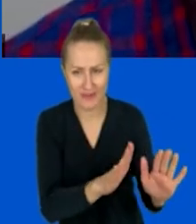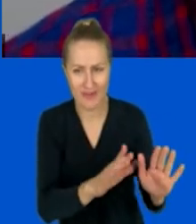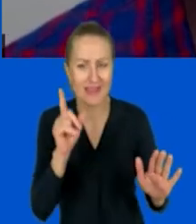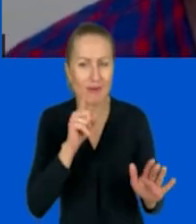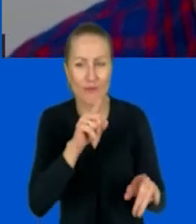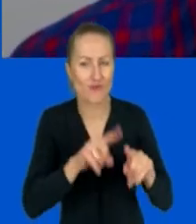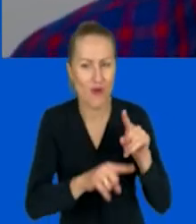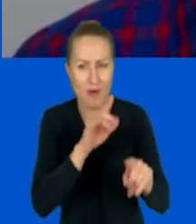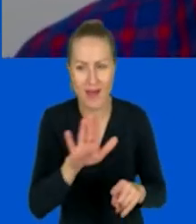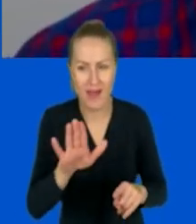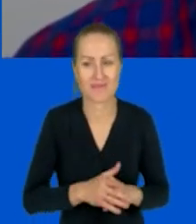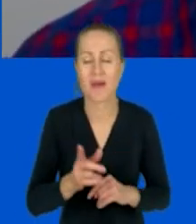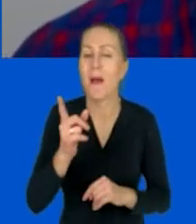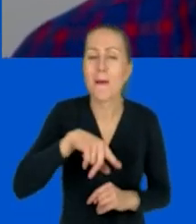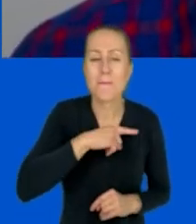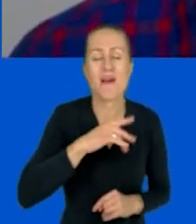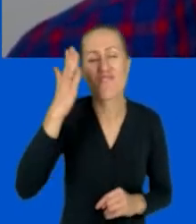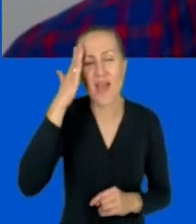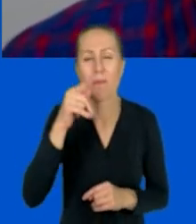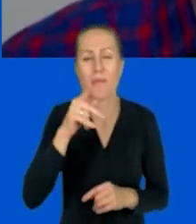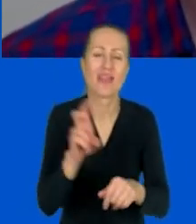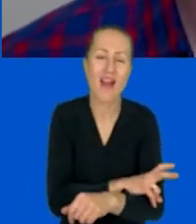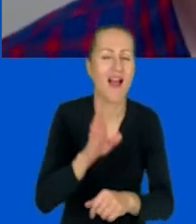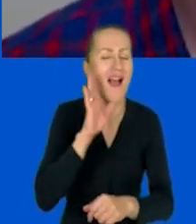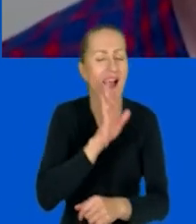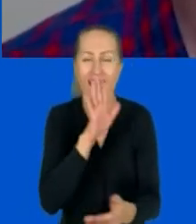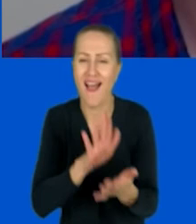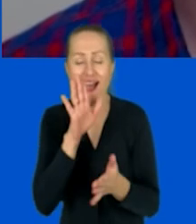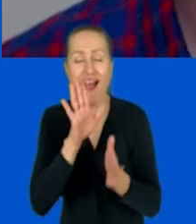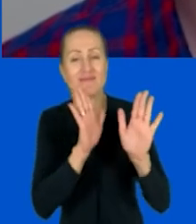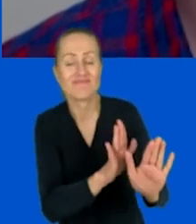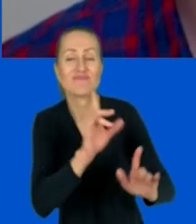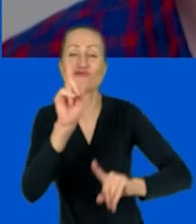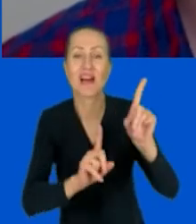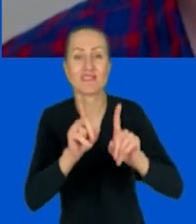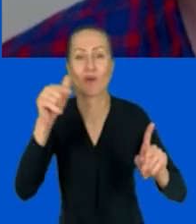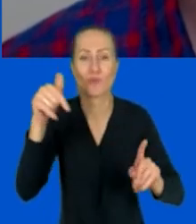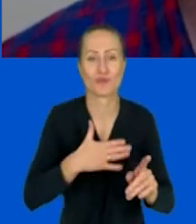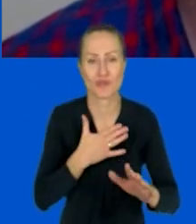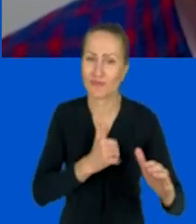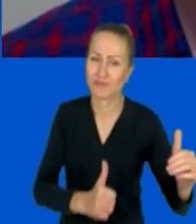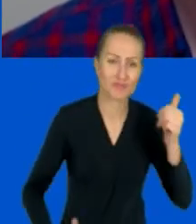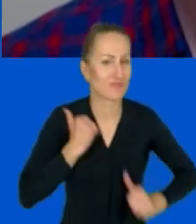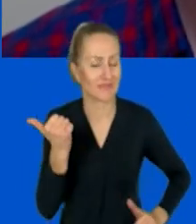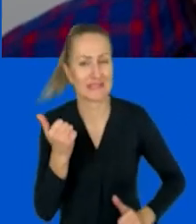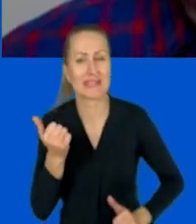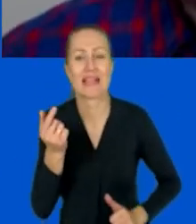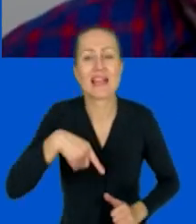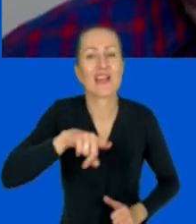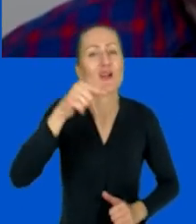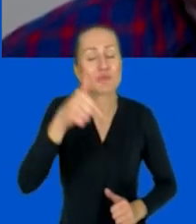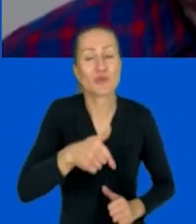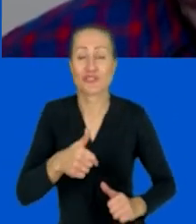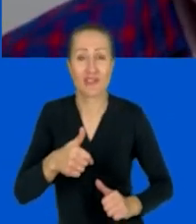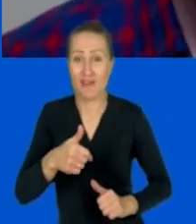norma, bo my wiemy, że z tymi technologiami to już tak jest, że muszą czasem zawieść. Jak gdyby nie zawiodły, to byłoby to